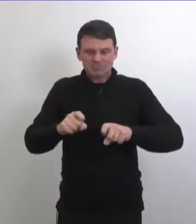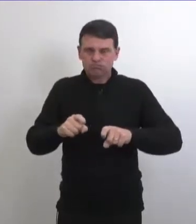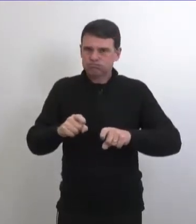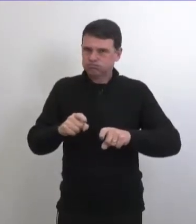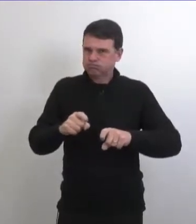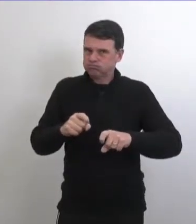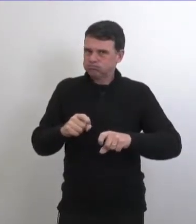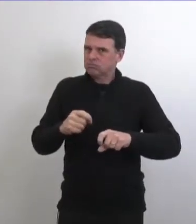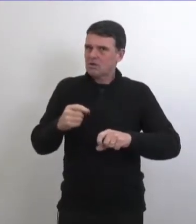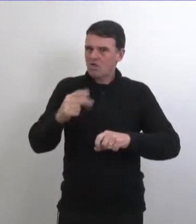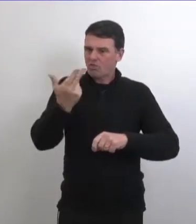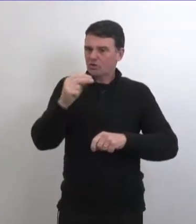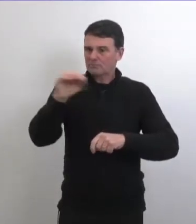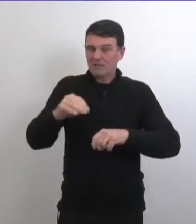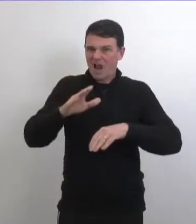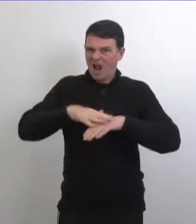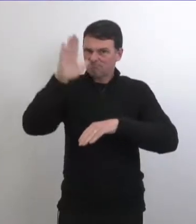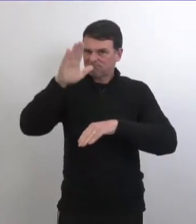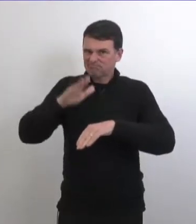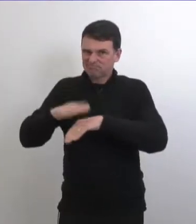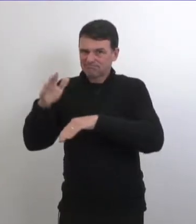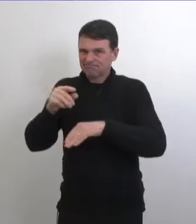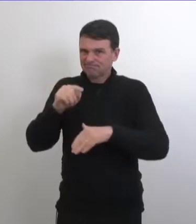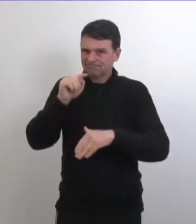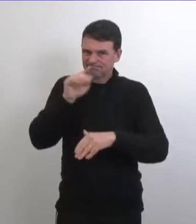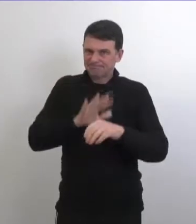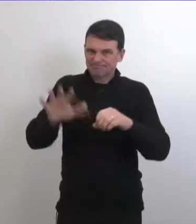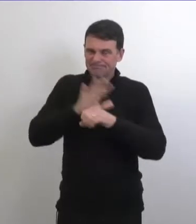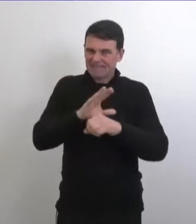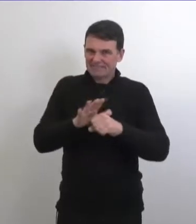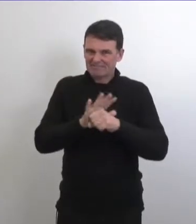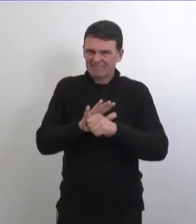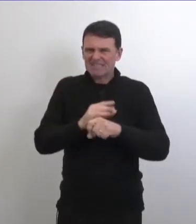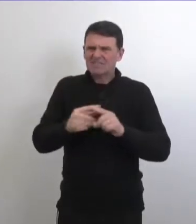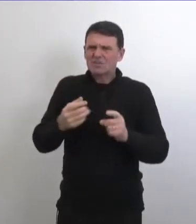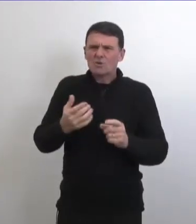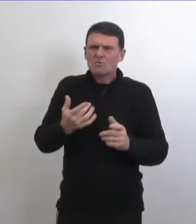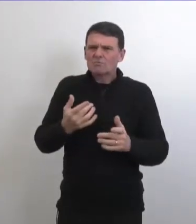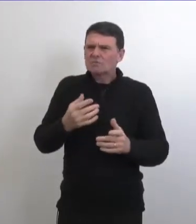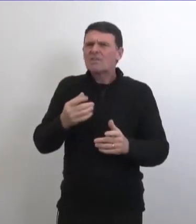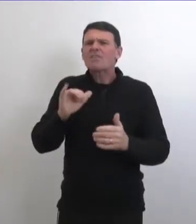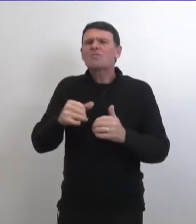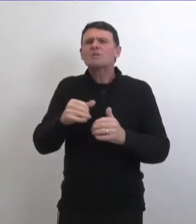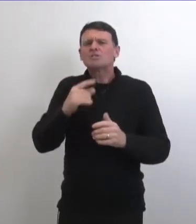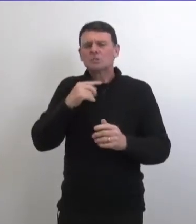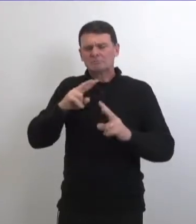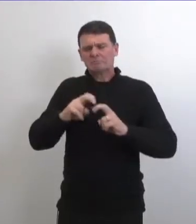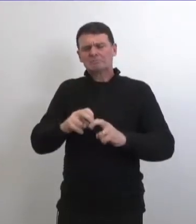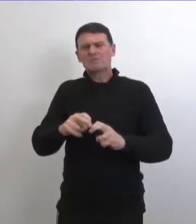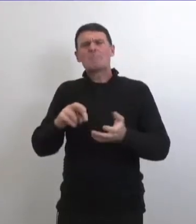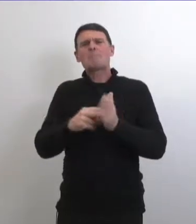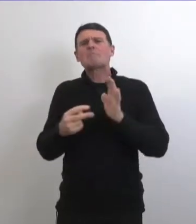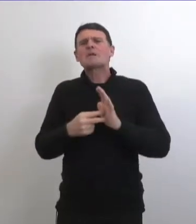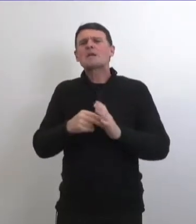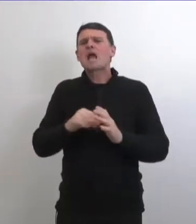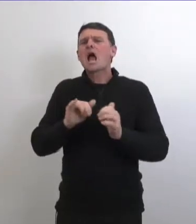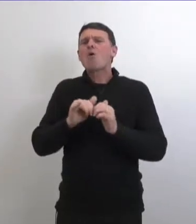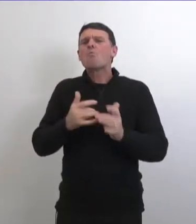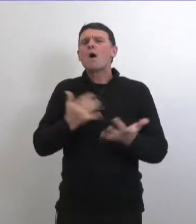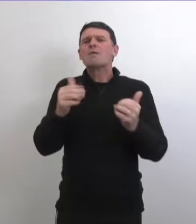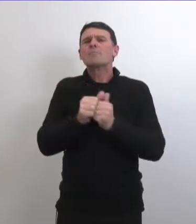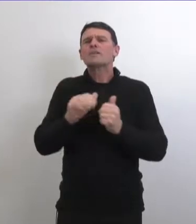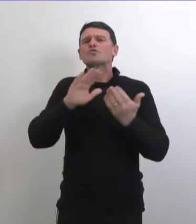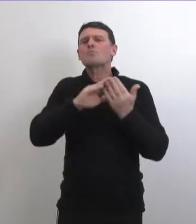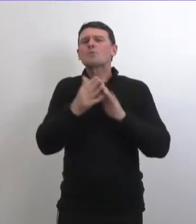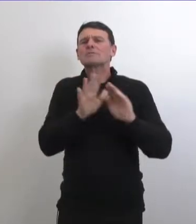alors je revois les chiffres de positivité qu'on a on a encore un taux qui est assez élevé au delà de 13% alors qu'est ce que ça veut dire au niveau de la transmission